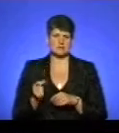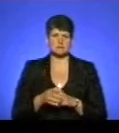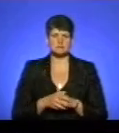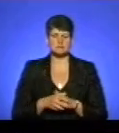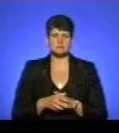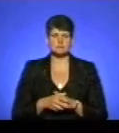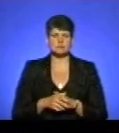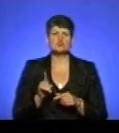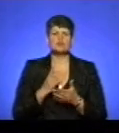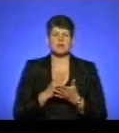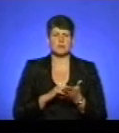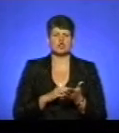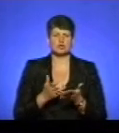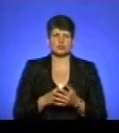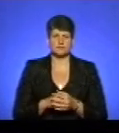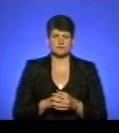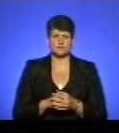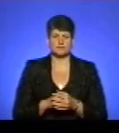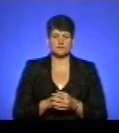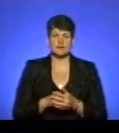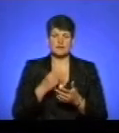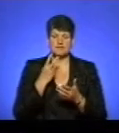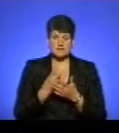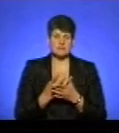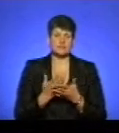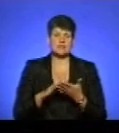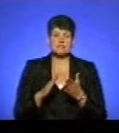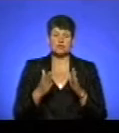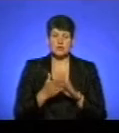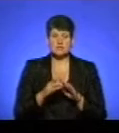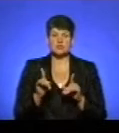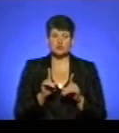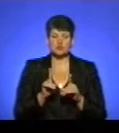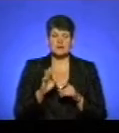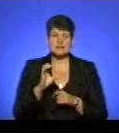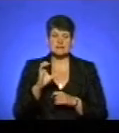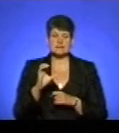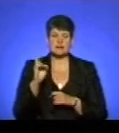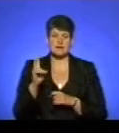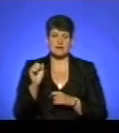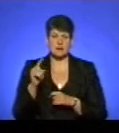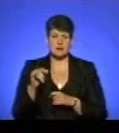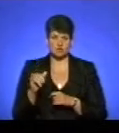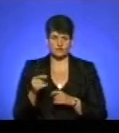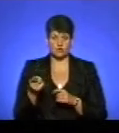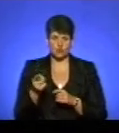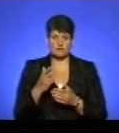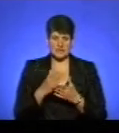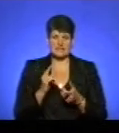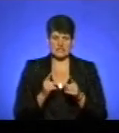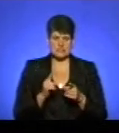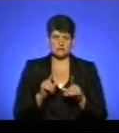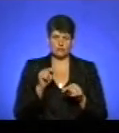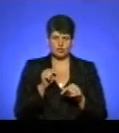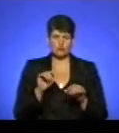Що є причиною? Дивіться, епізотична ситуація щодо сказу в Тернополі є, дійсно, по тому випадку